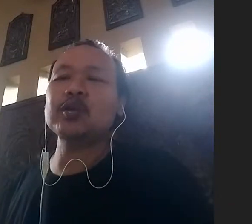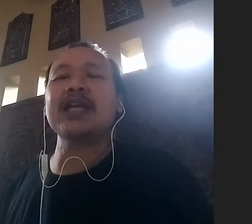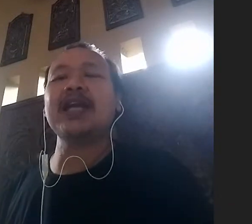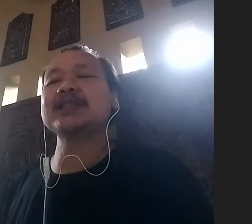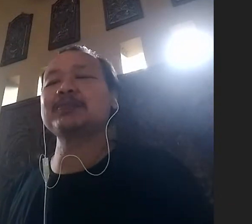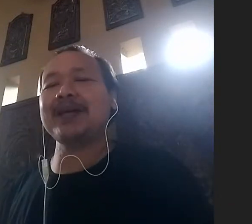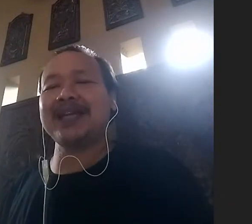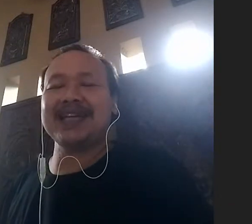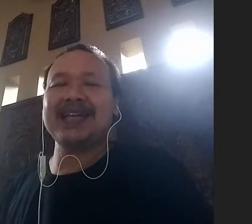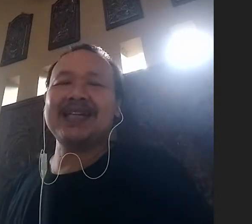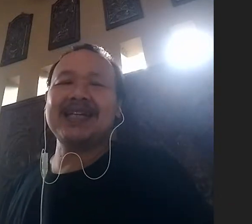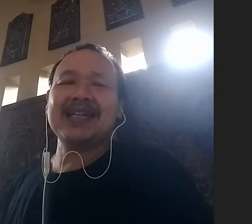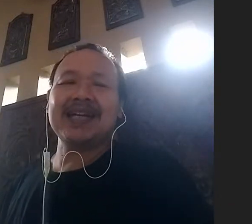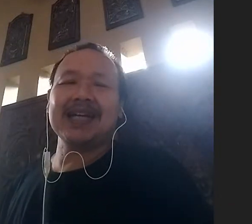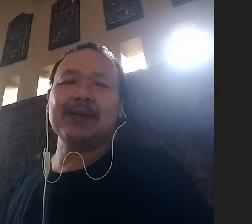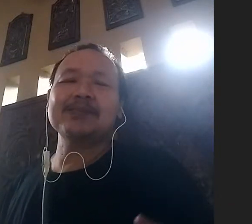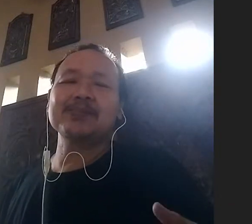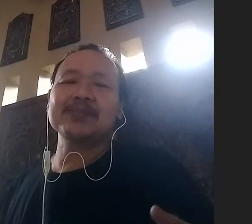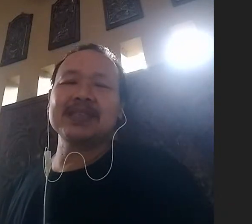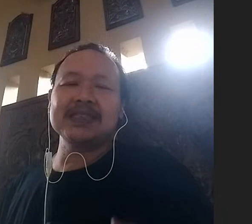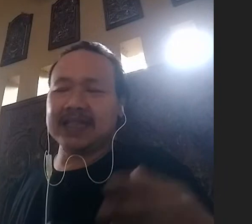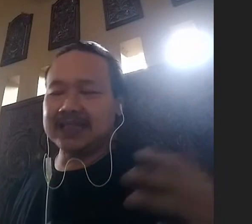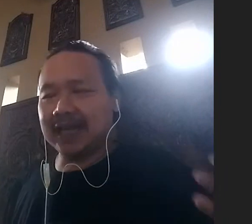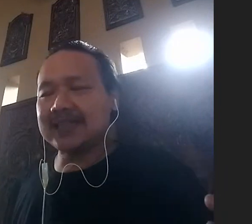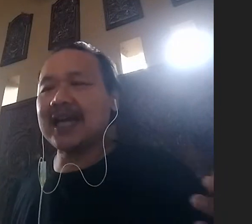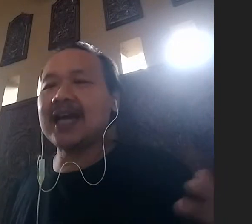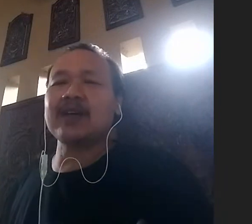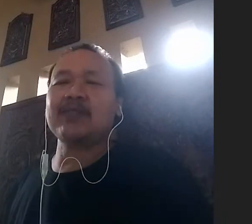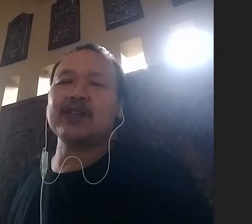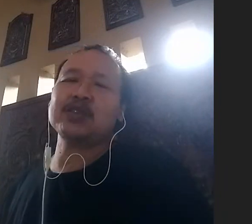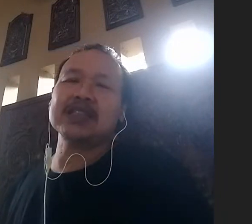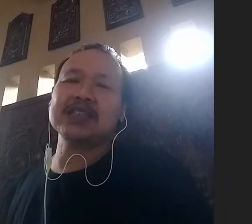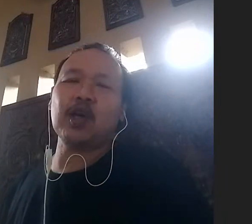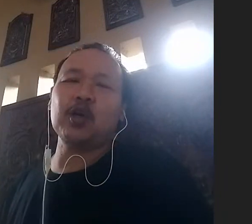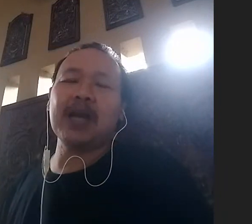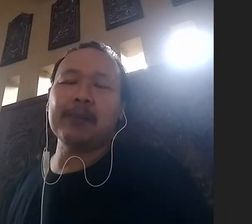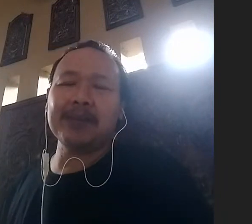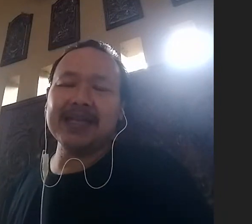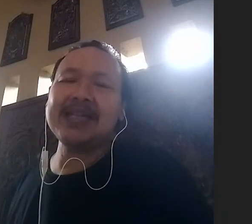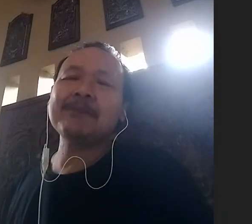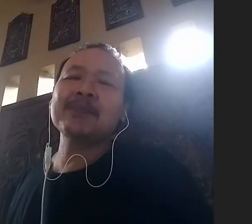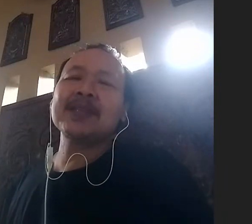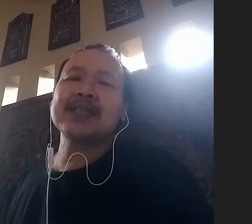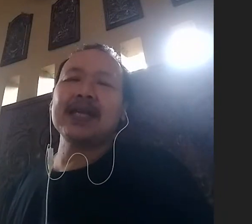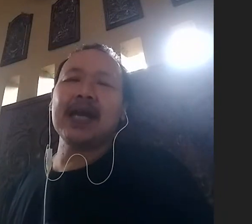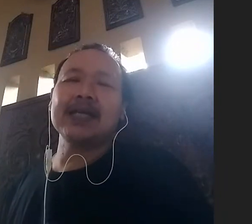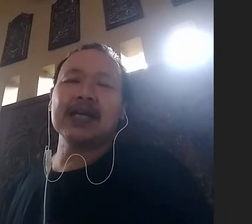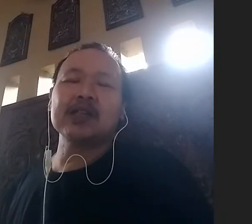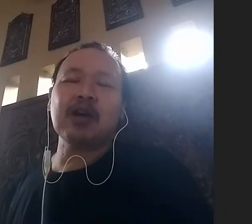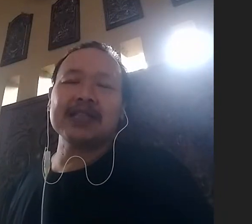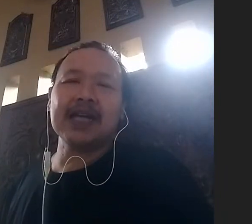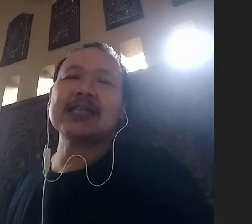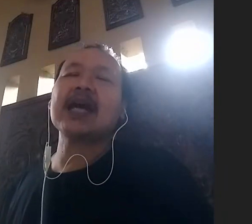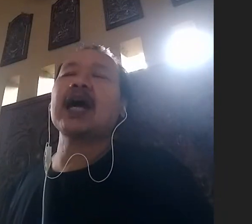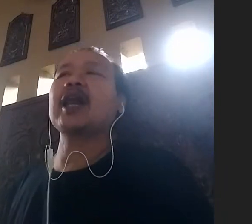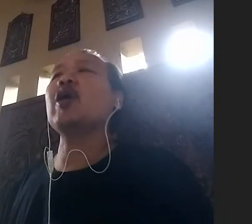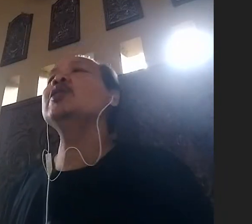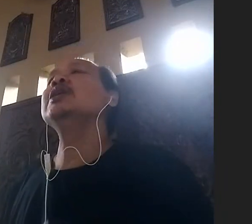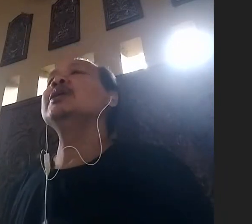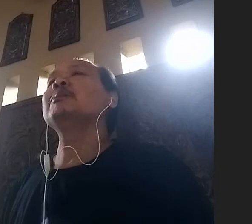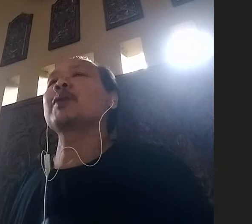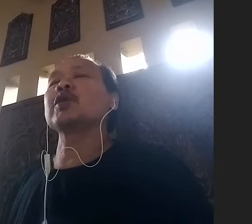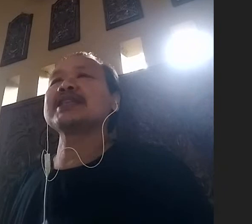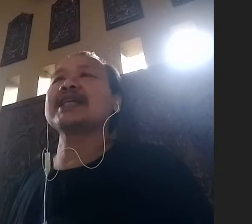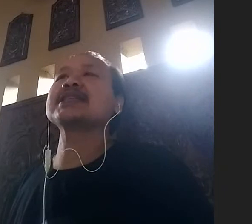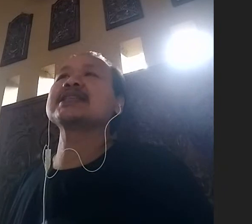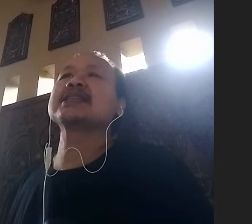dahulu dan lain sebagainya karena di sekitar kita ada virus yang selalu mendampingi dan ada kekhawatiran kalau